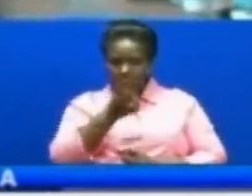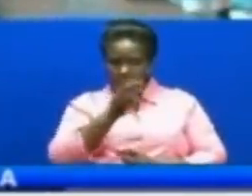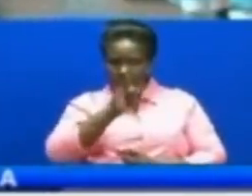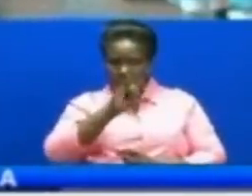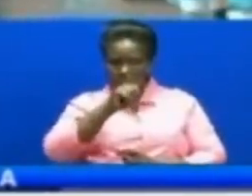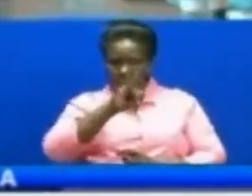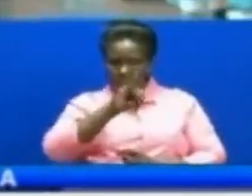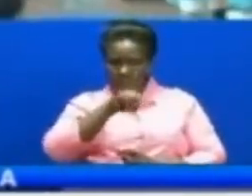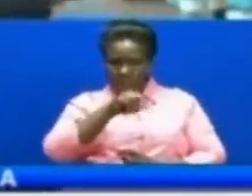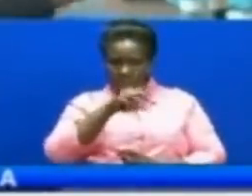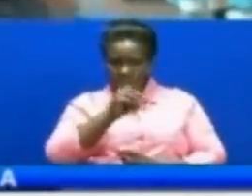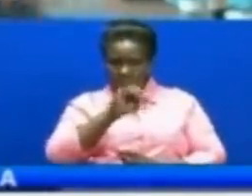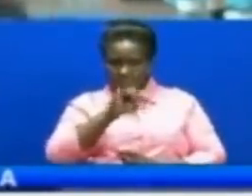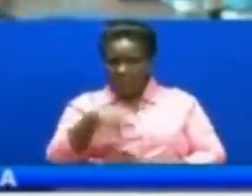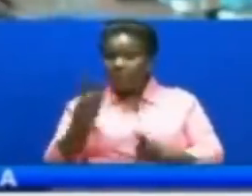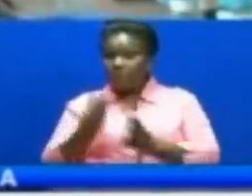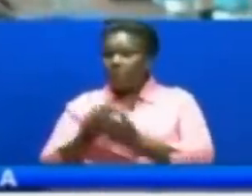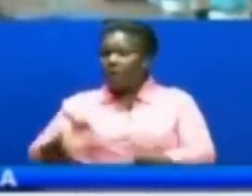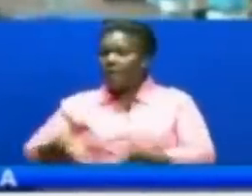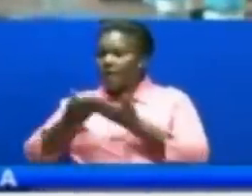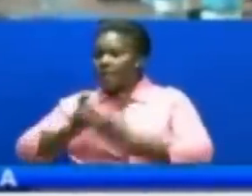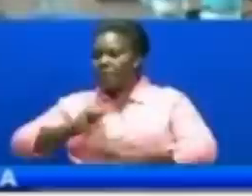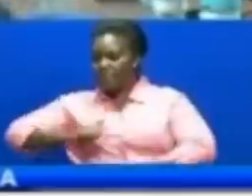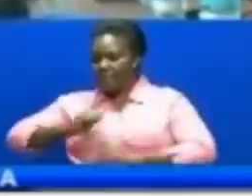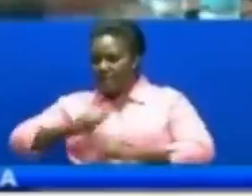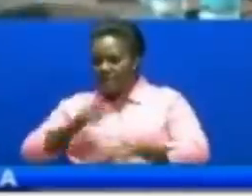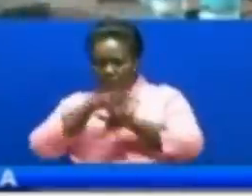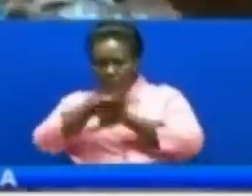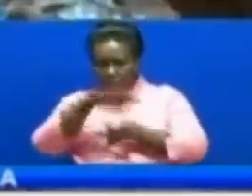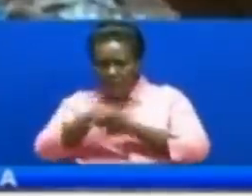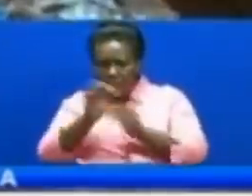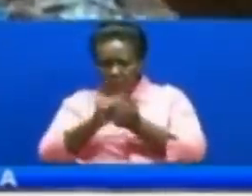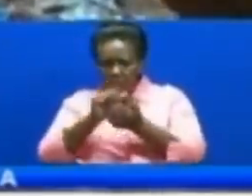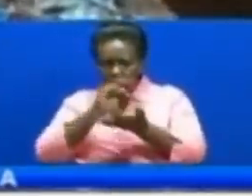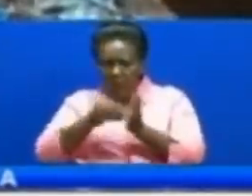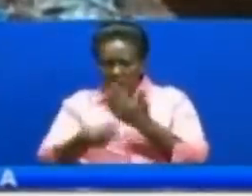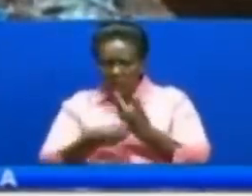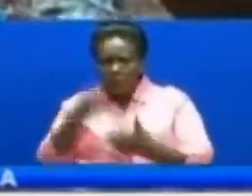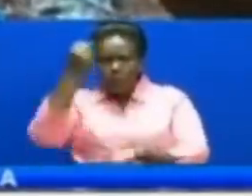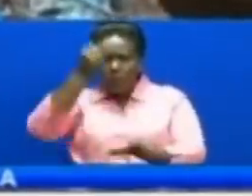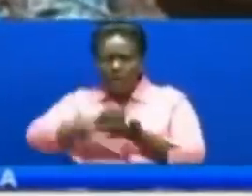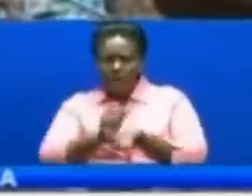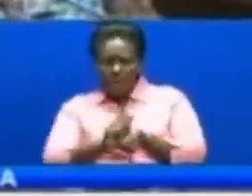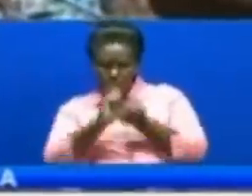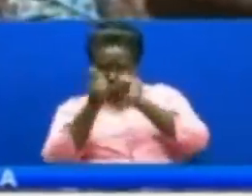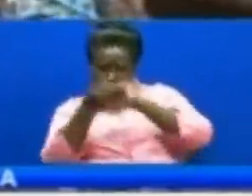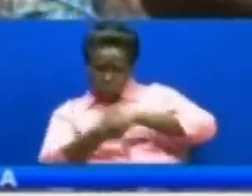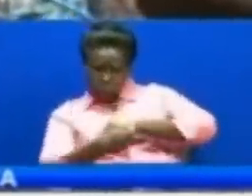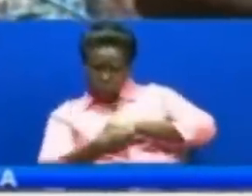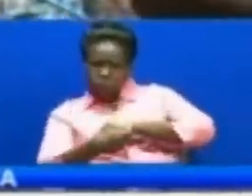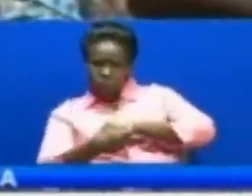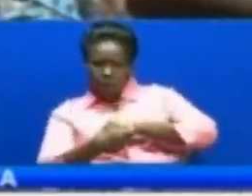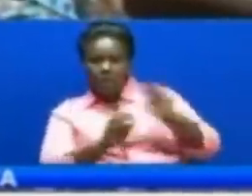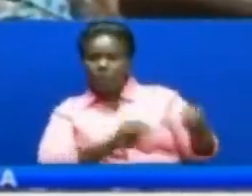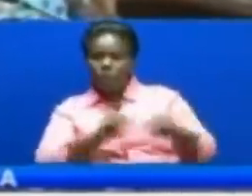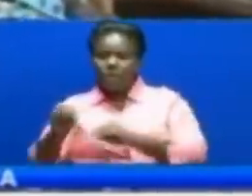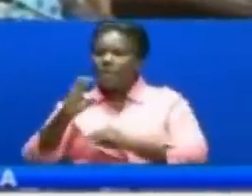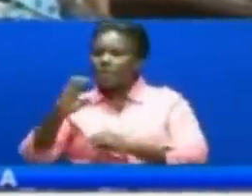Wanelezea kilicho wafanya kubadili mwelekeo kisiyasa Ni meona kwanza juhuli za mwishimi ya raisi